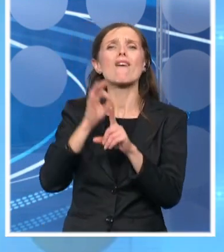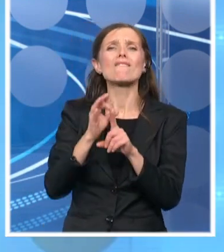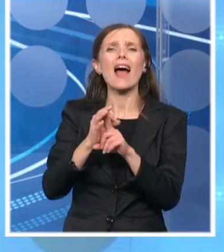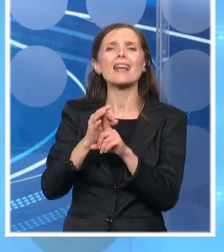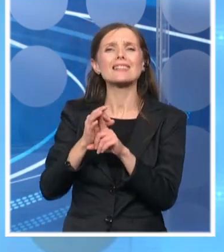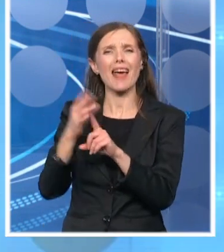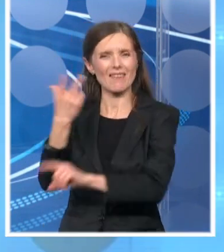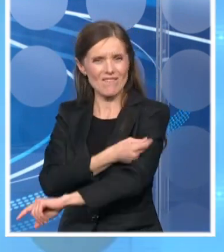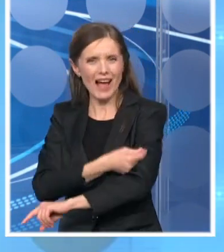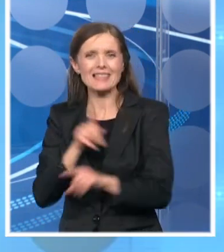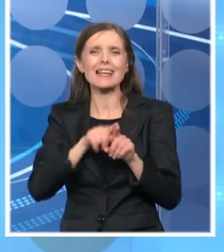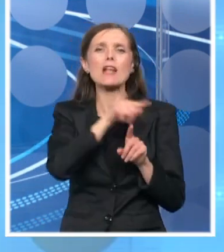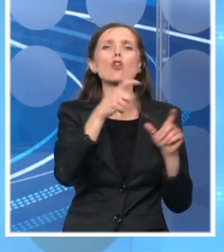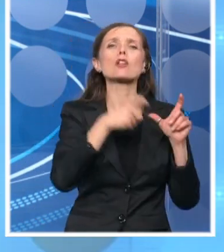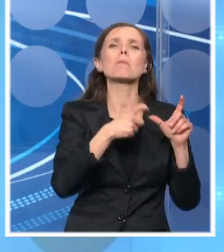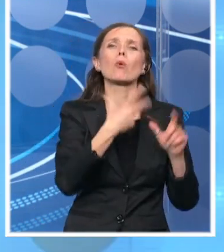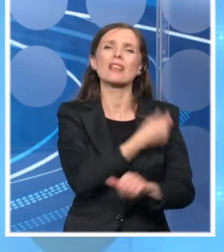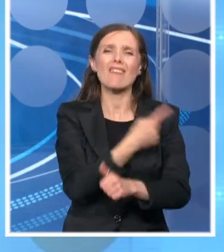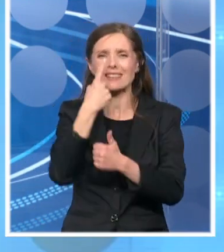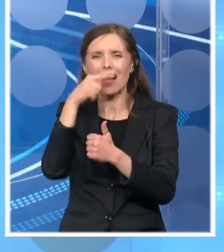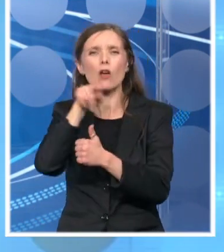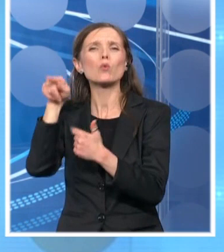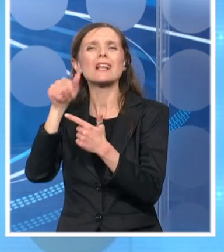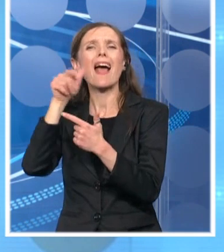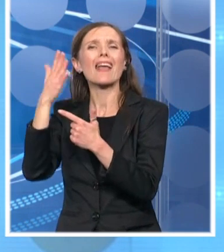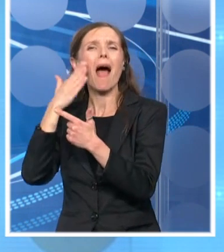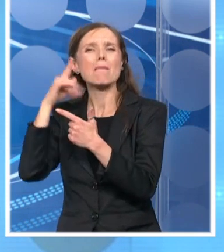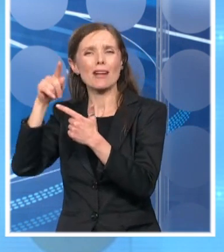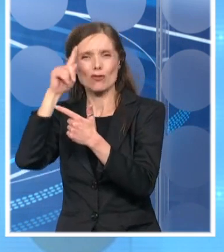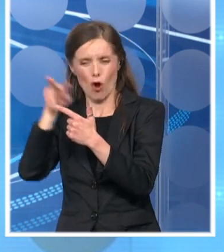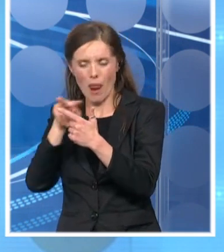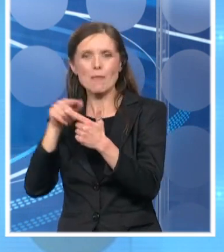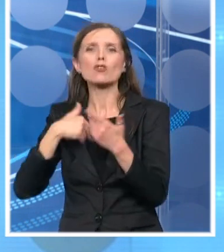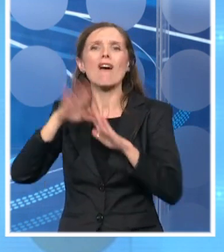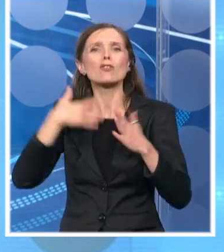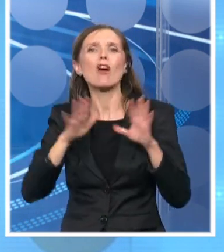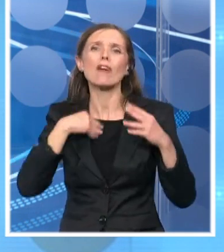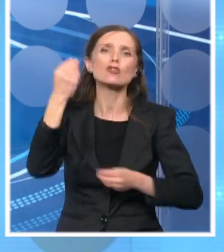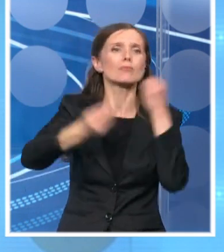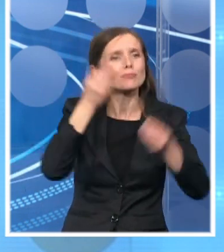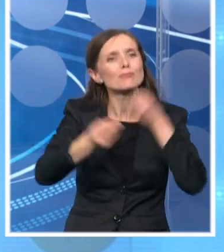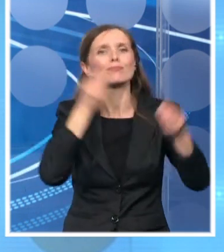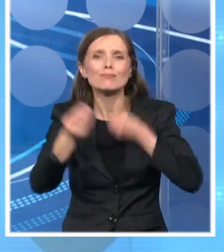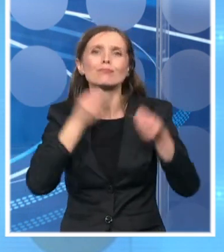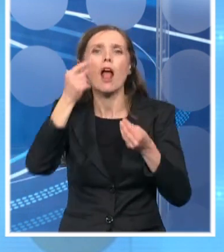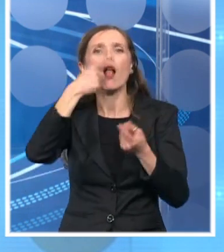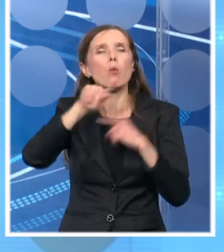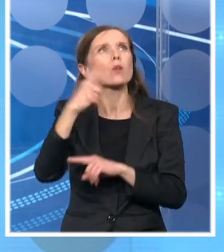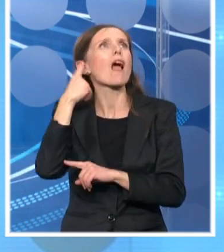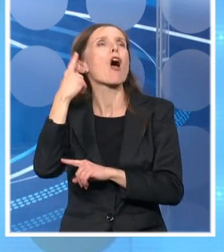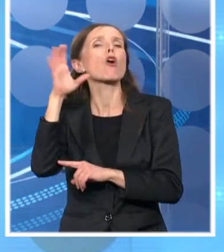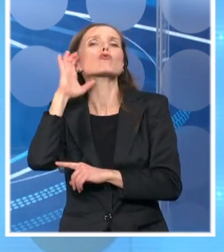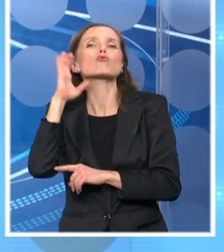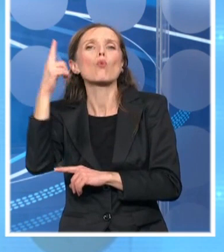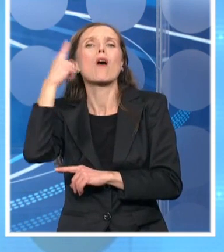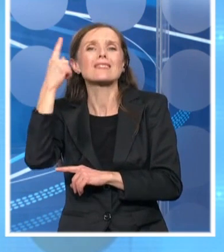vakcini nekako o njima smo najviše pričali zato što su oni stigle u Republiku Srbiju. Tako da mislim da će se